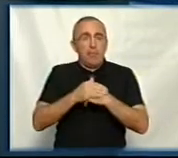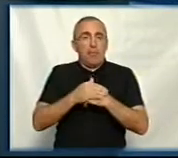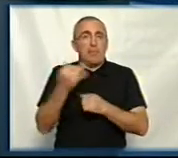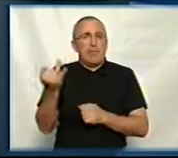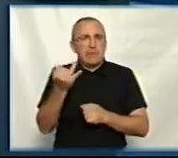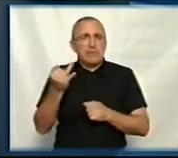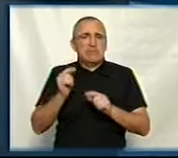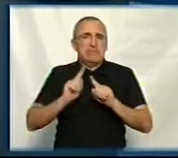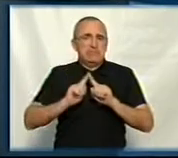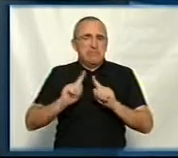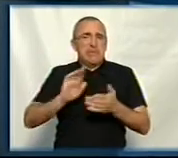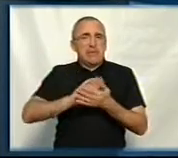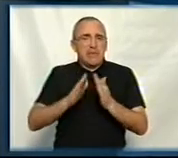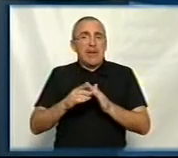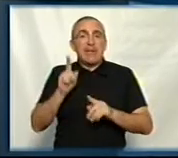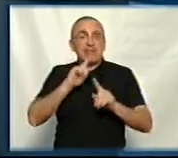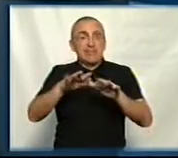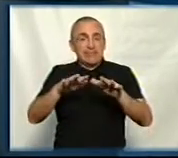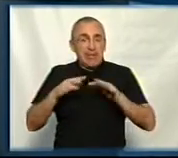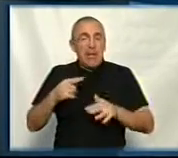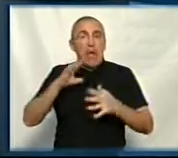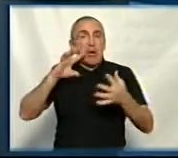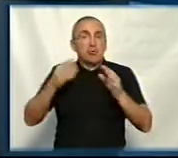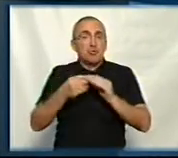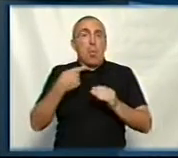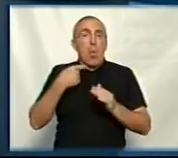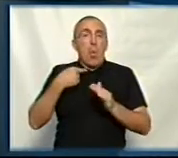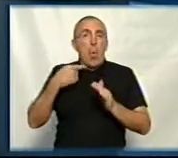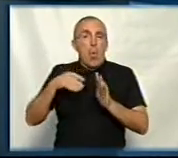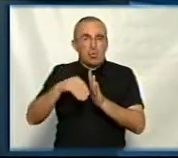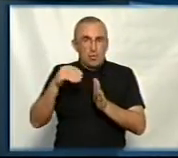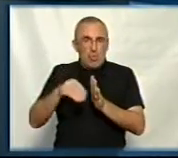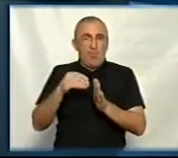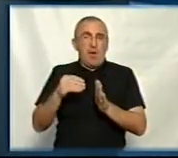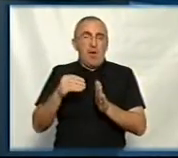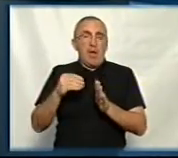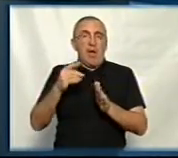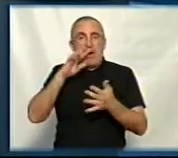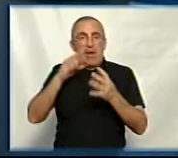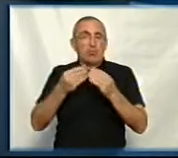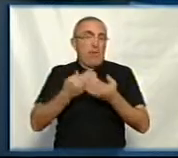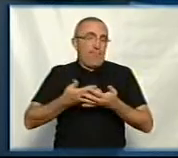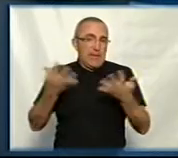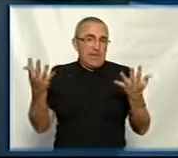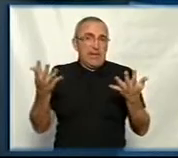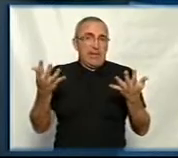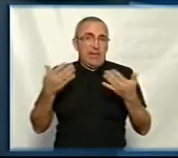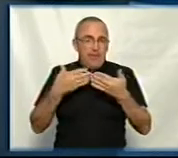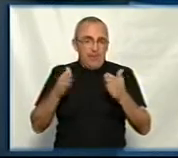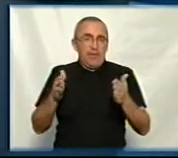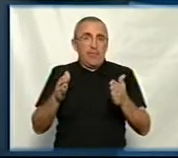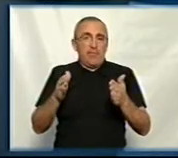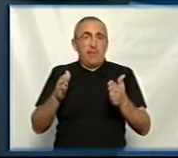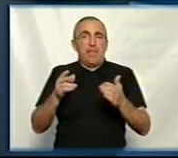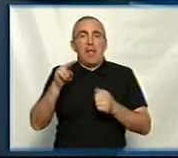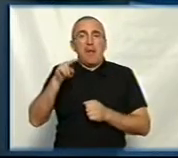Пікантність ситуації на сесії – це результати голосування. Всім знаємо, результати відкриті про те, що, наприклад, і пан